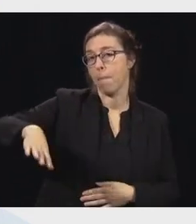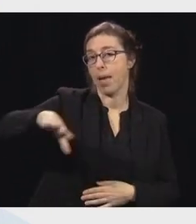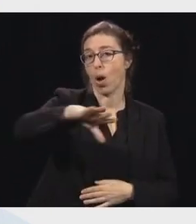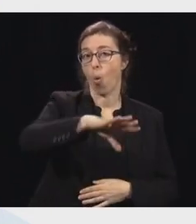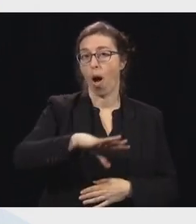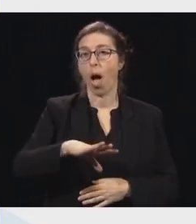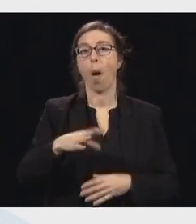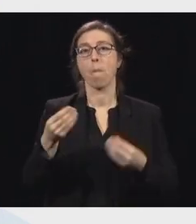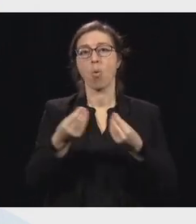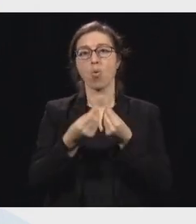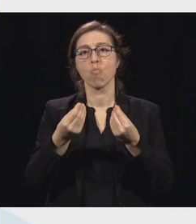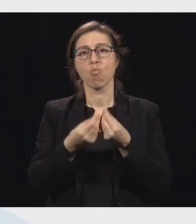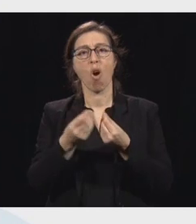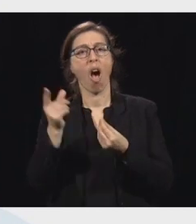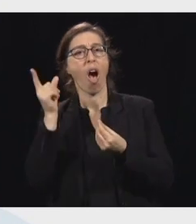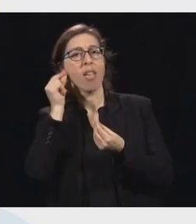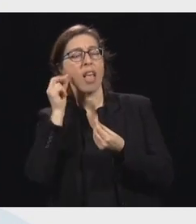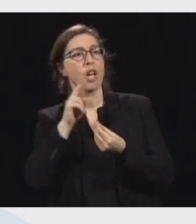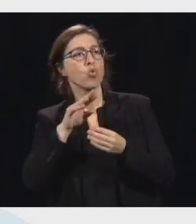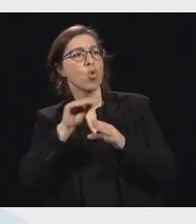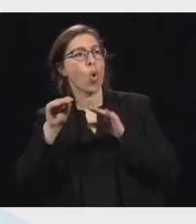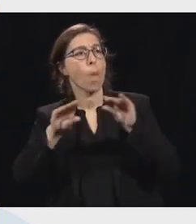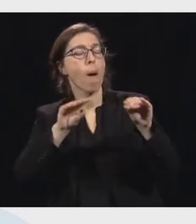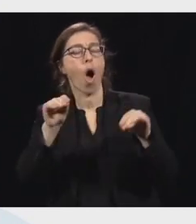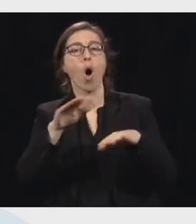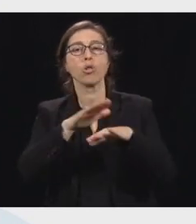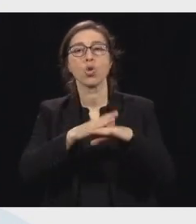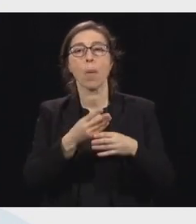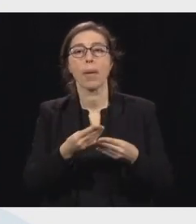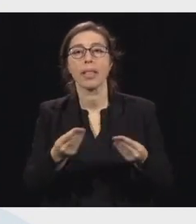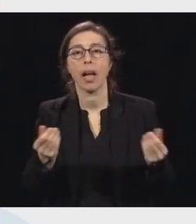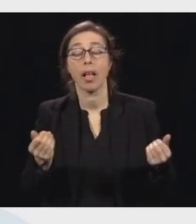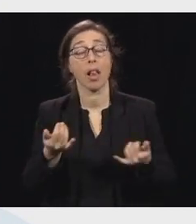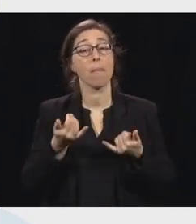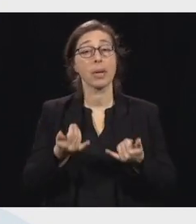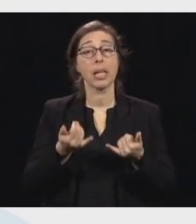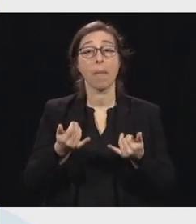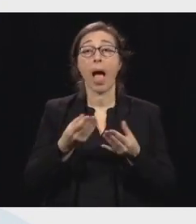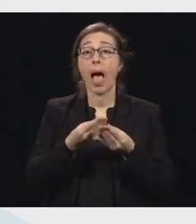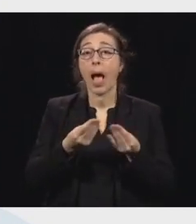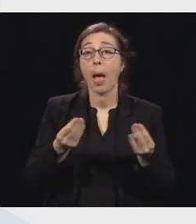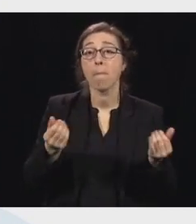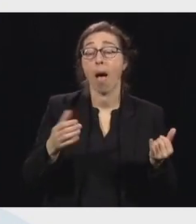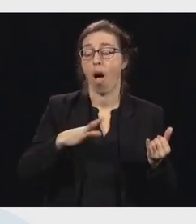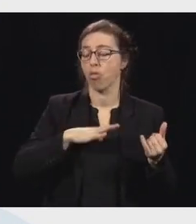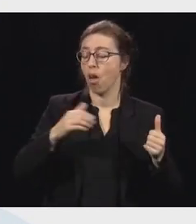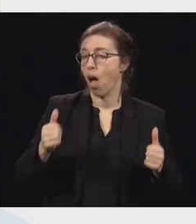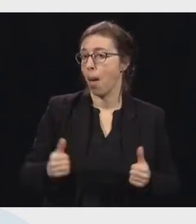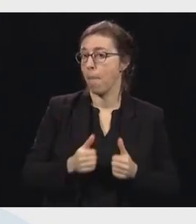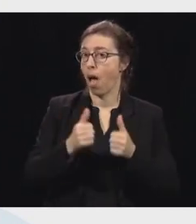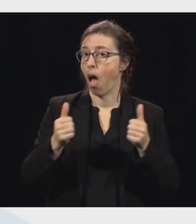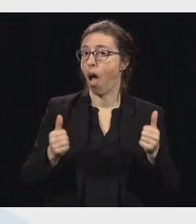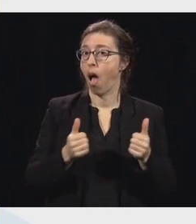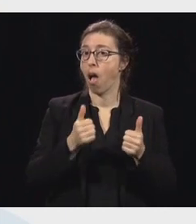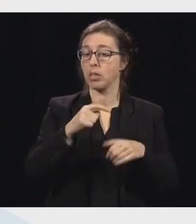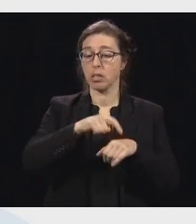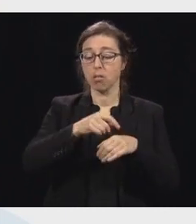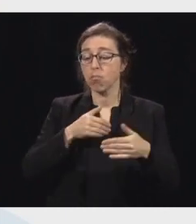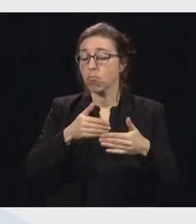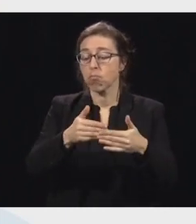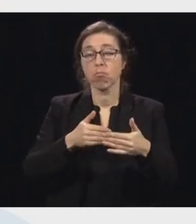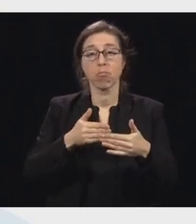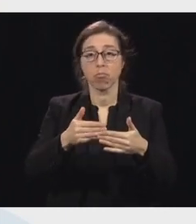les équipements. On a actuellement tous les équipements qu'on a besoin à court terme. Donc, que ce soit